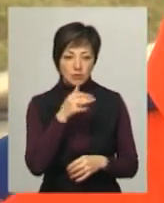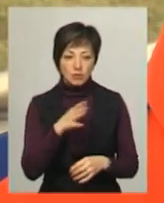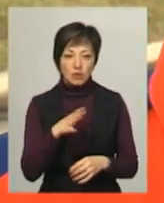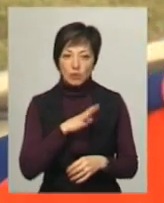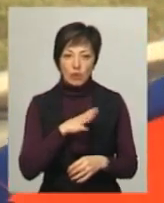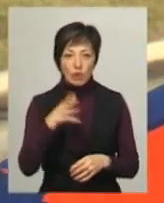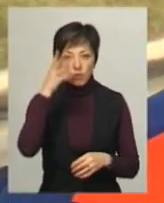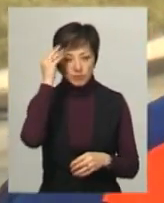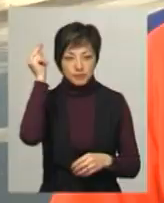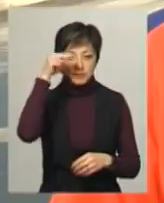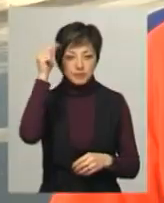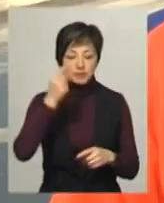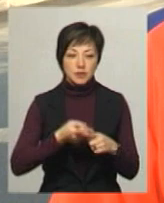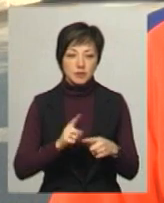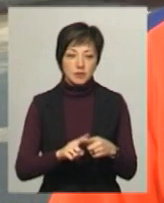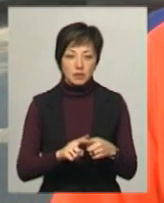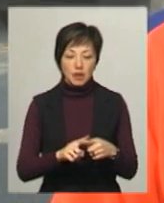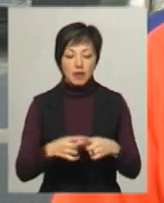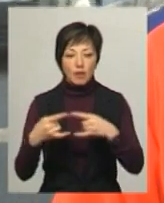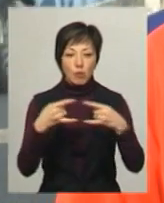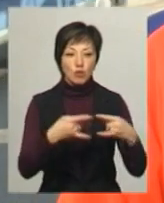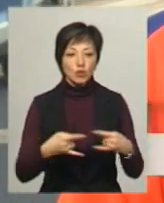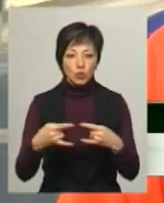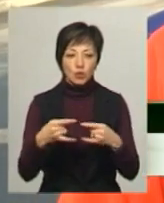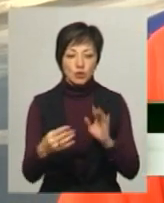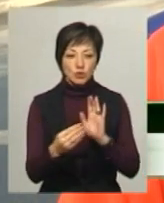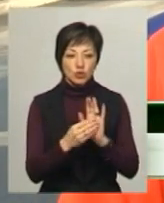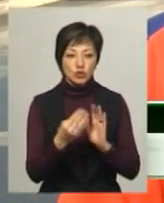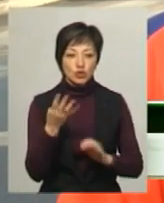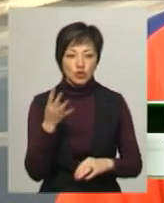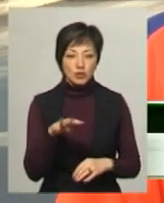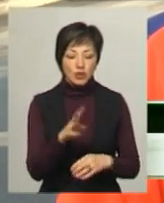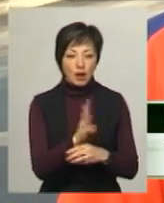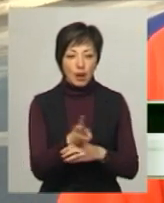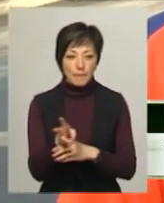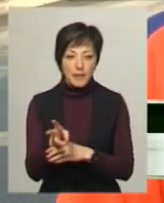поки освоює її. На моніторі стоїть 4 камери.